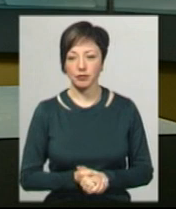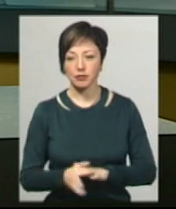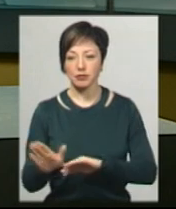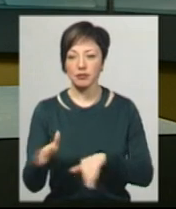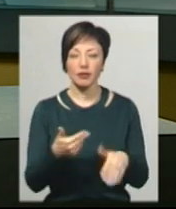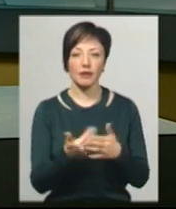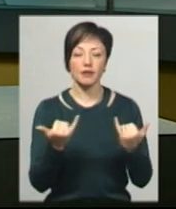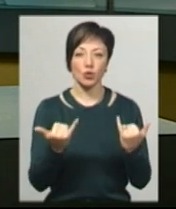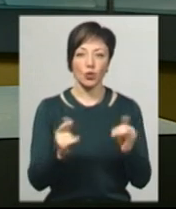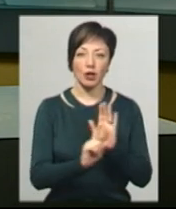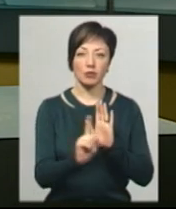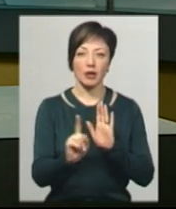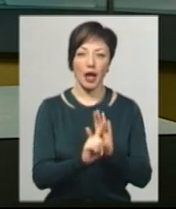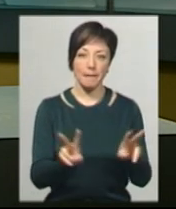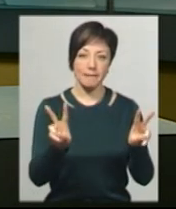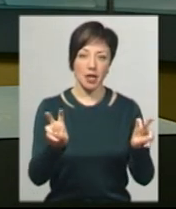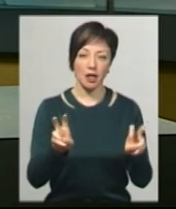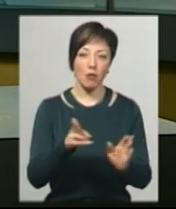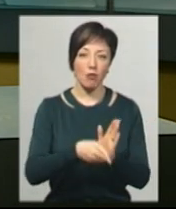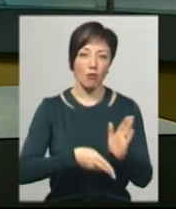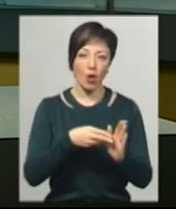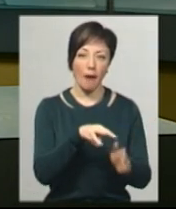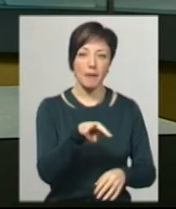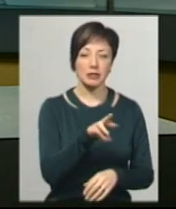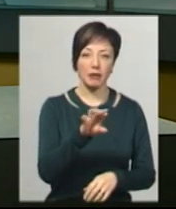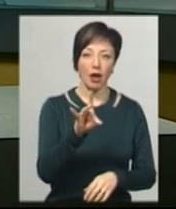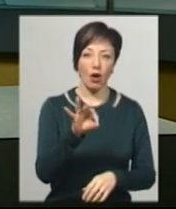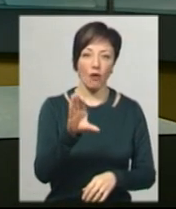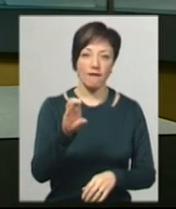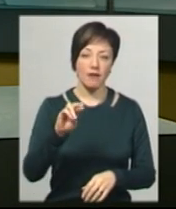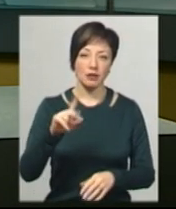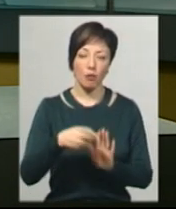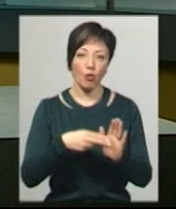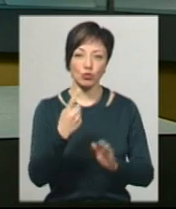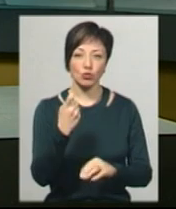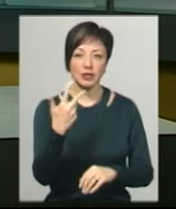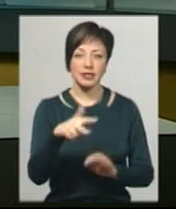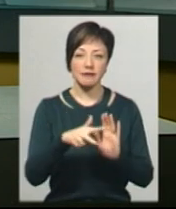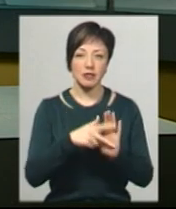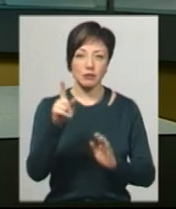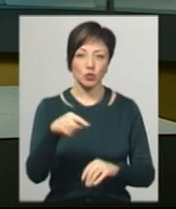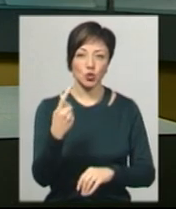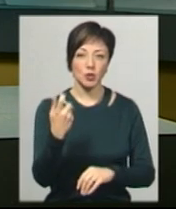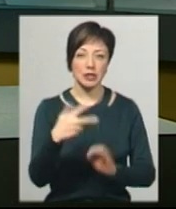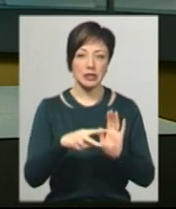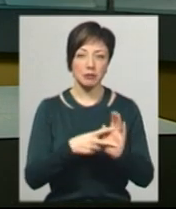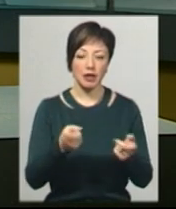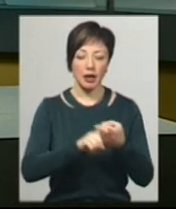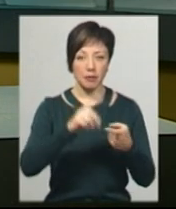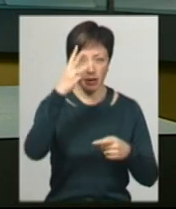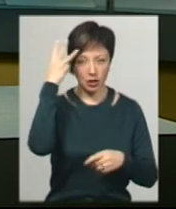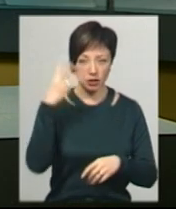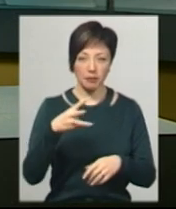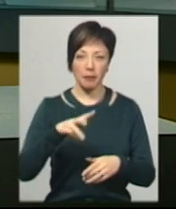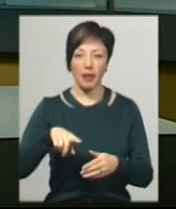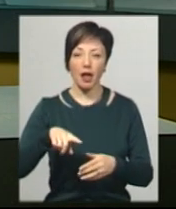Відсьогодні курсує іменний потяг Максим Яровець. Поїзд номер 138, дріб 137, який сполучає Хмельниччину із